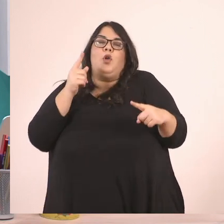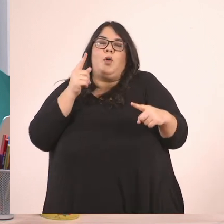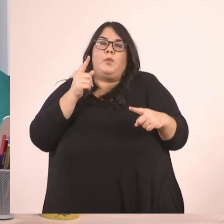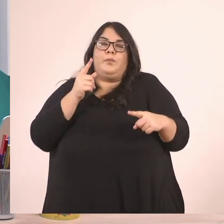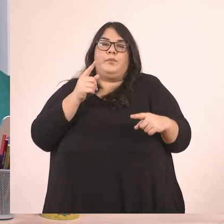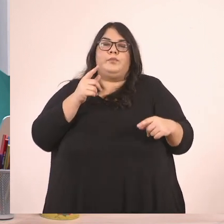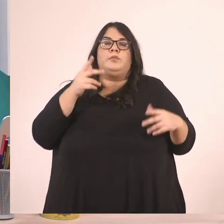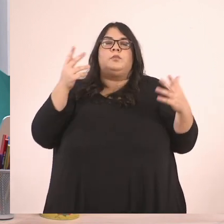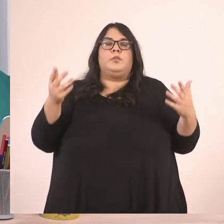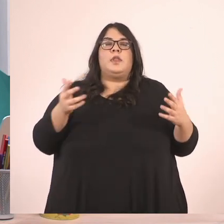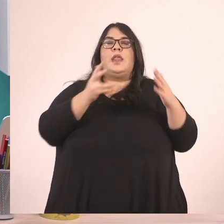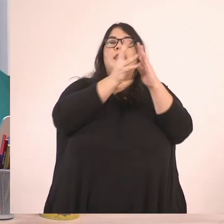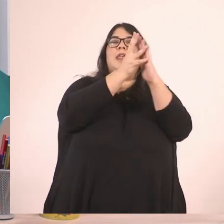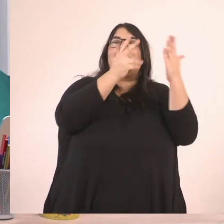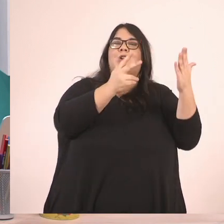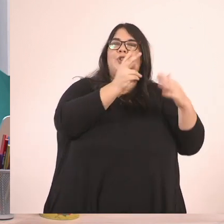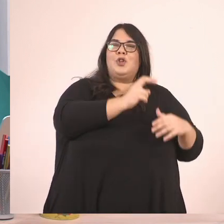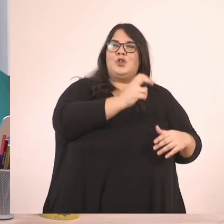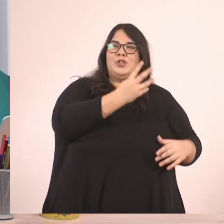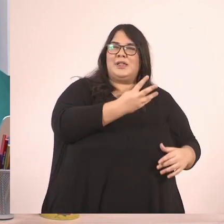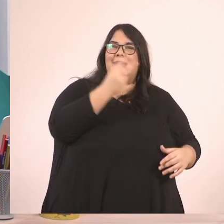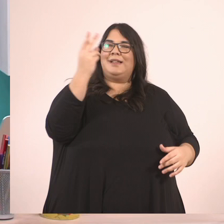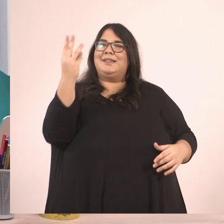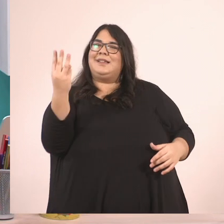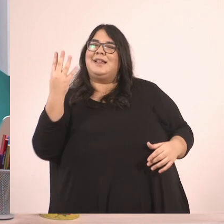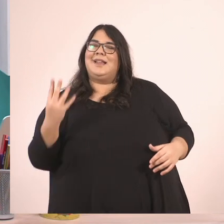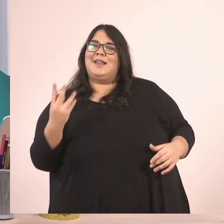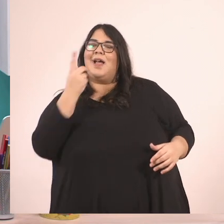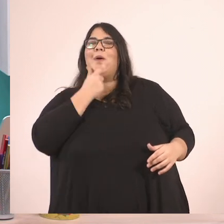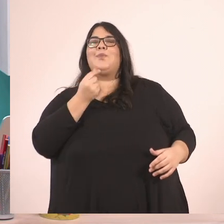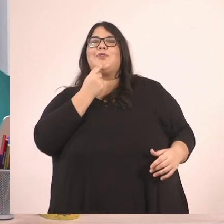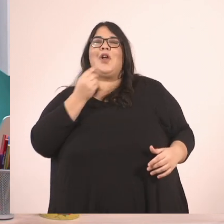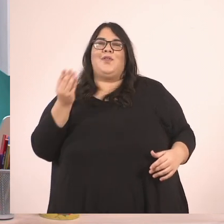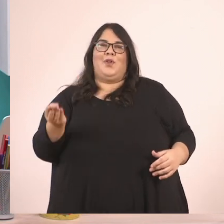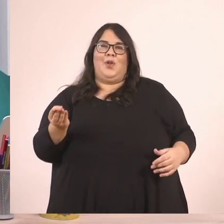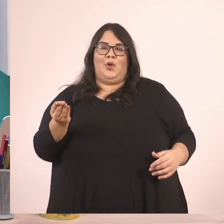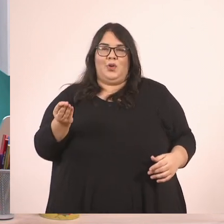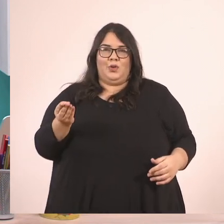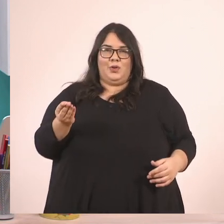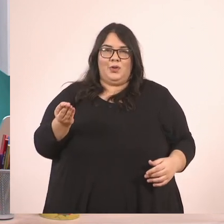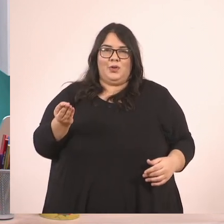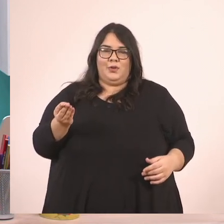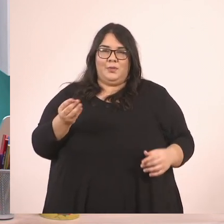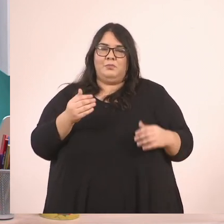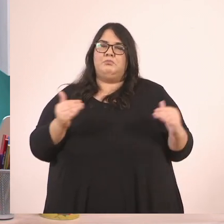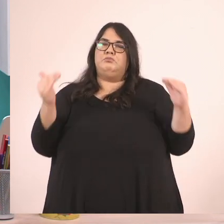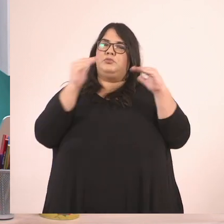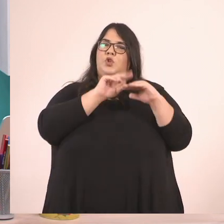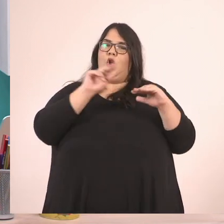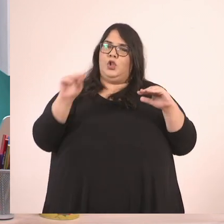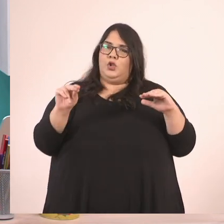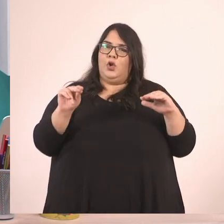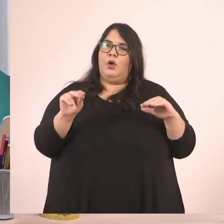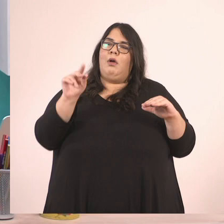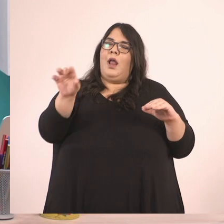Το 3-4 είναι απλοποίηση του κλάσματος 18-24 και